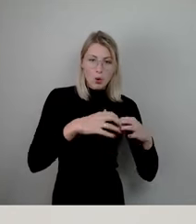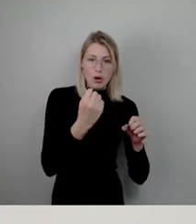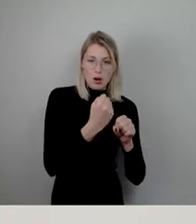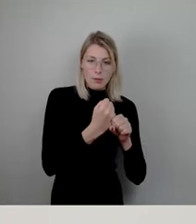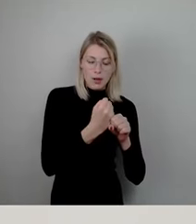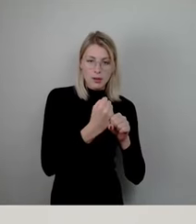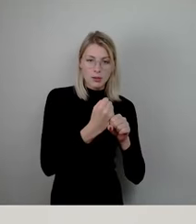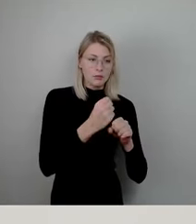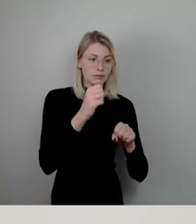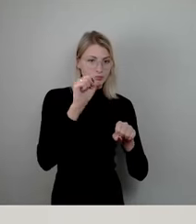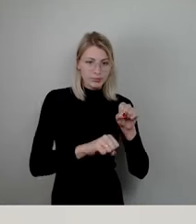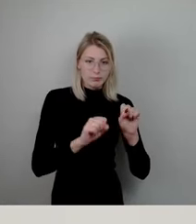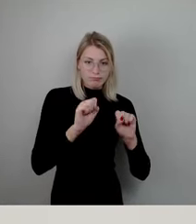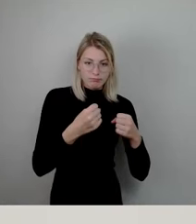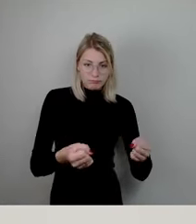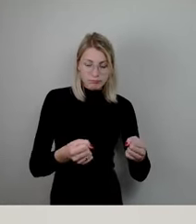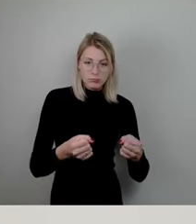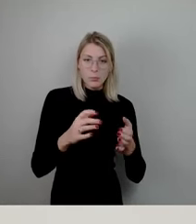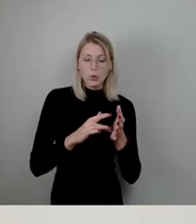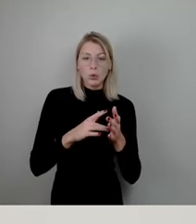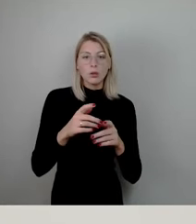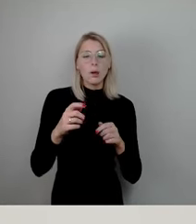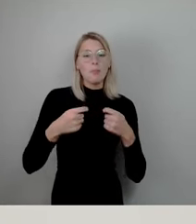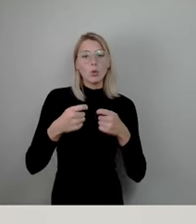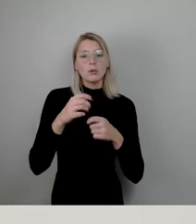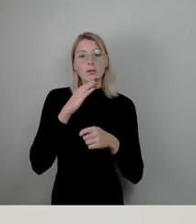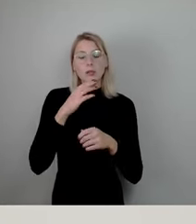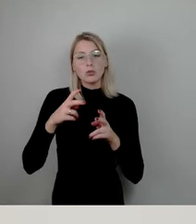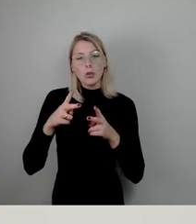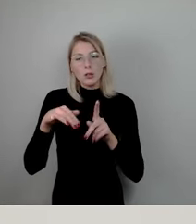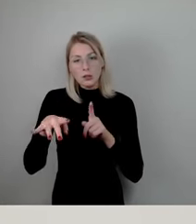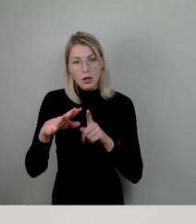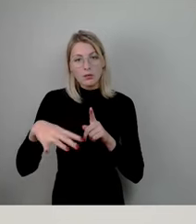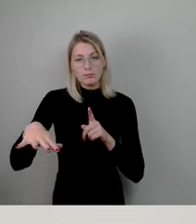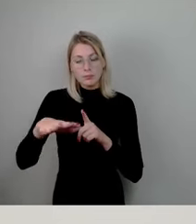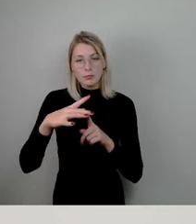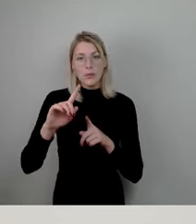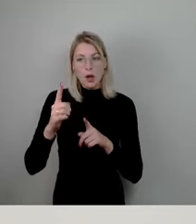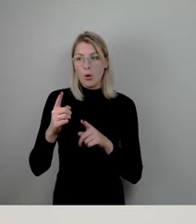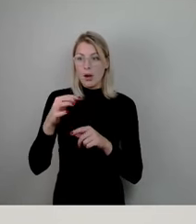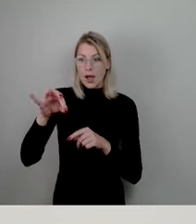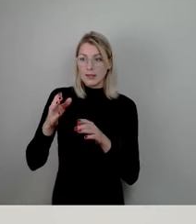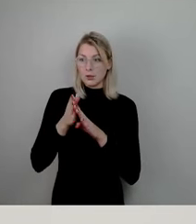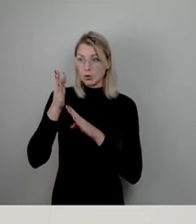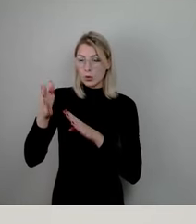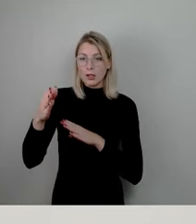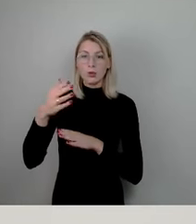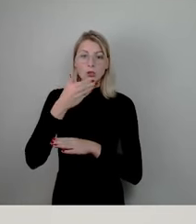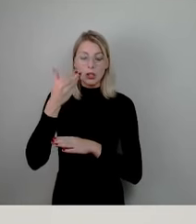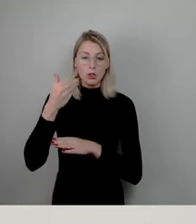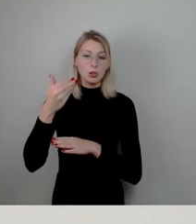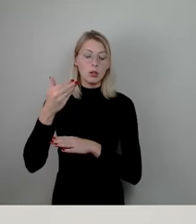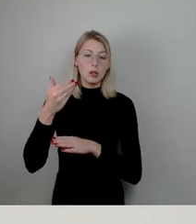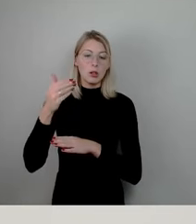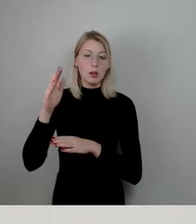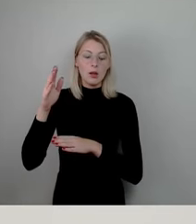Bundeswasserstraße, die gesperrt ist, die übrigens der einzige Zugang der Tschechischen Republik zu den Häfen und zu den